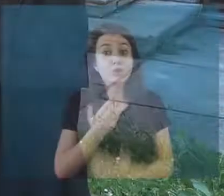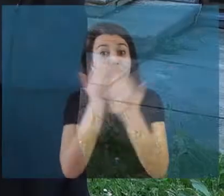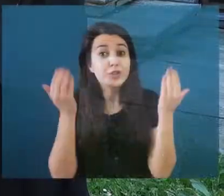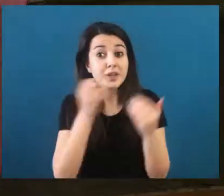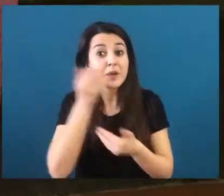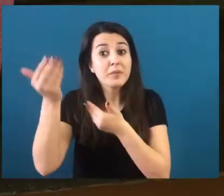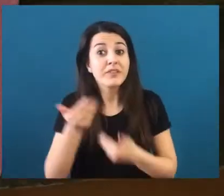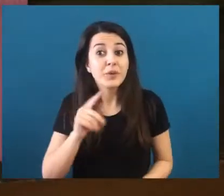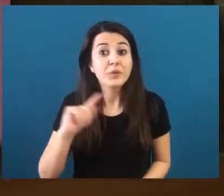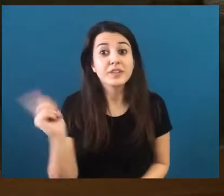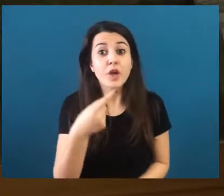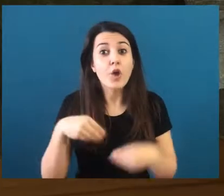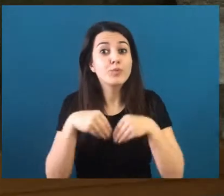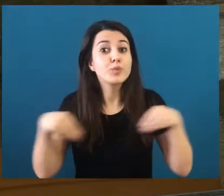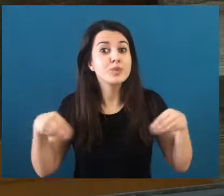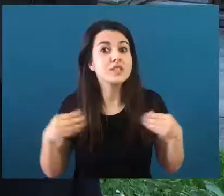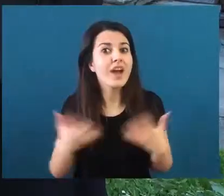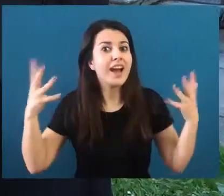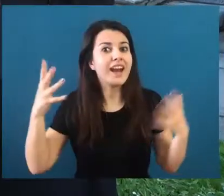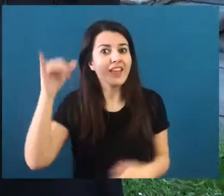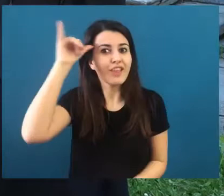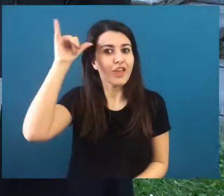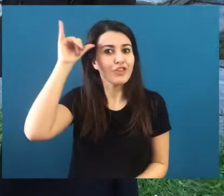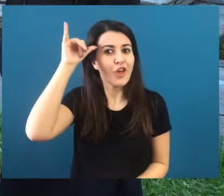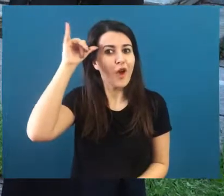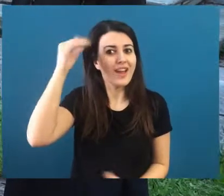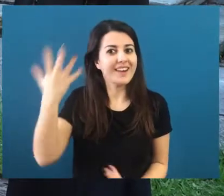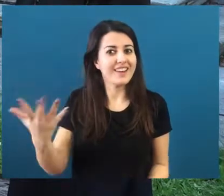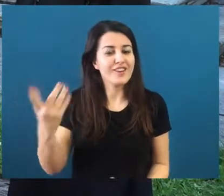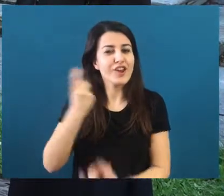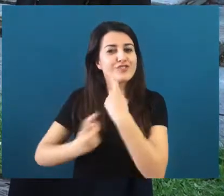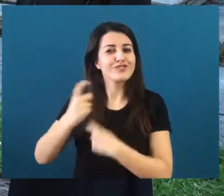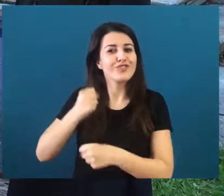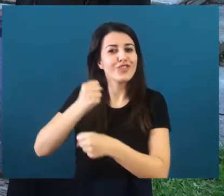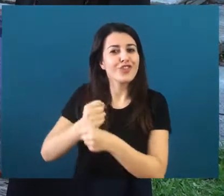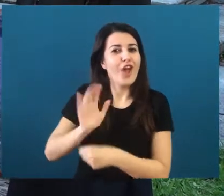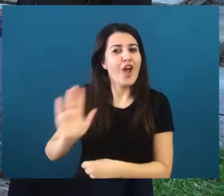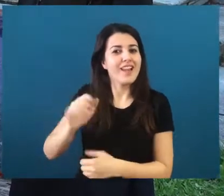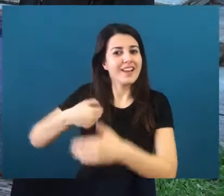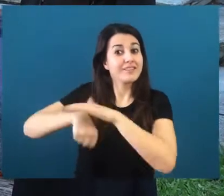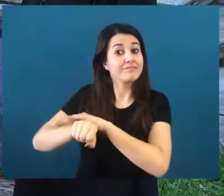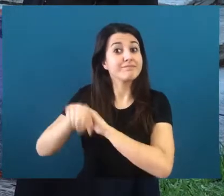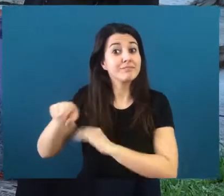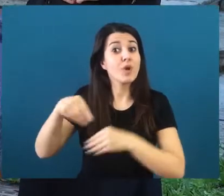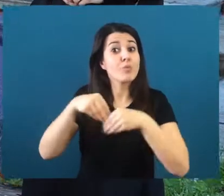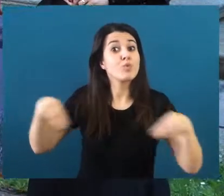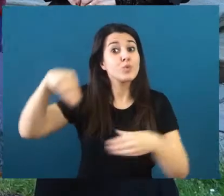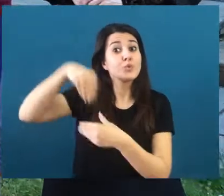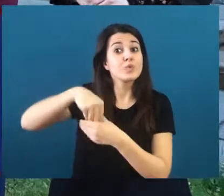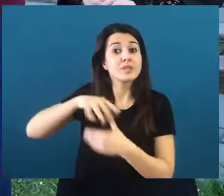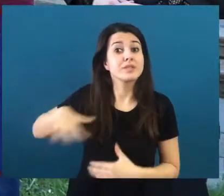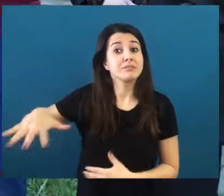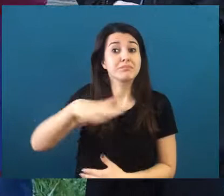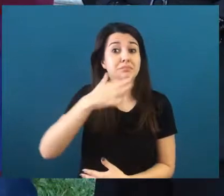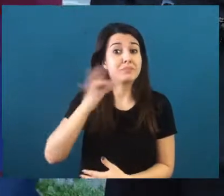buongiorno e benvenuti a tutti al museo del grande torino e della leggenda granata museo che è accolto in questa